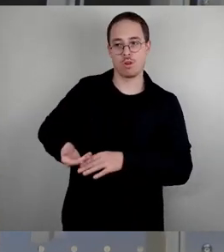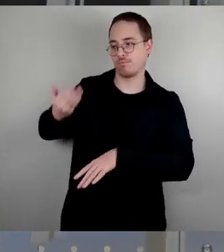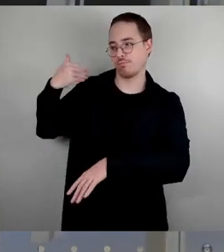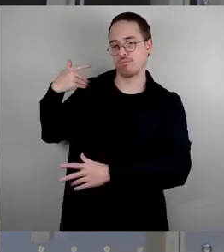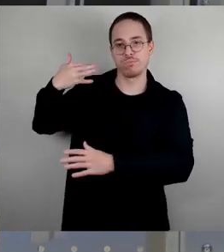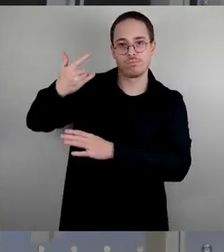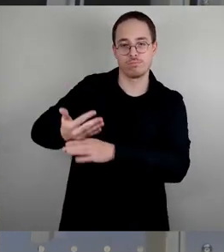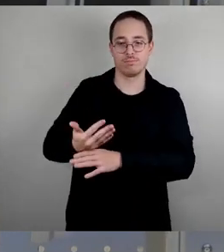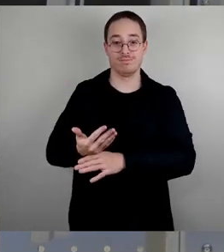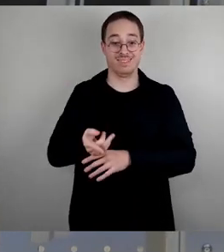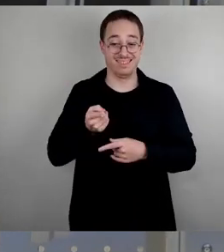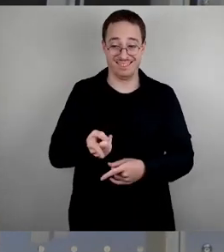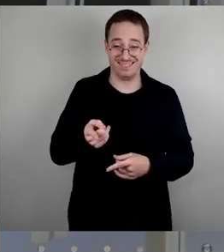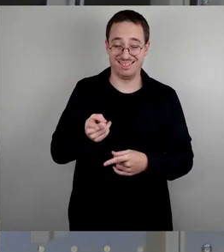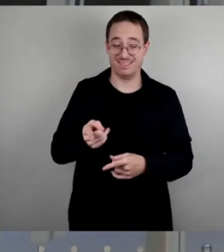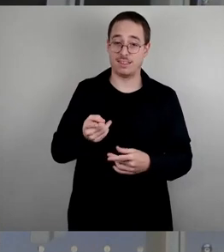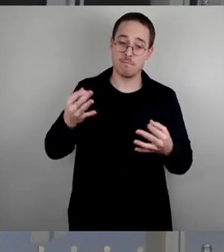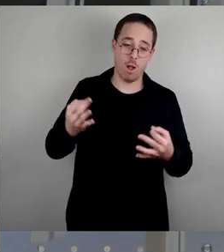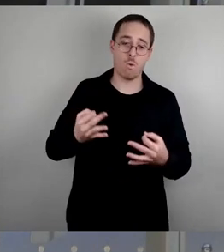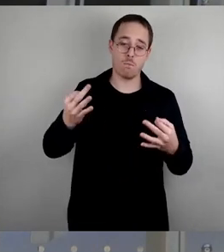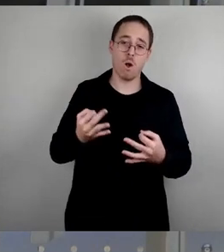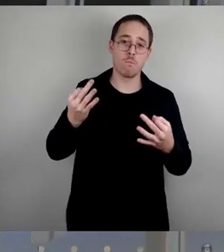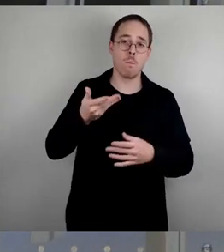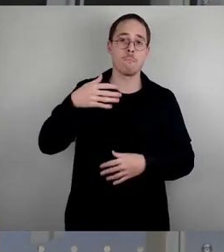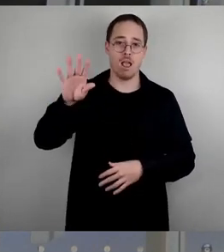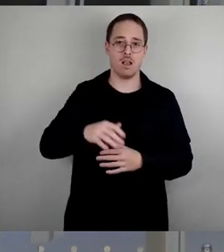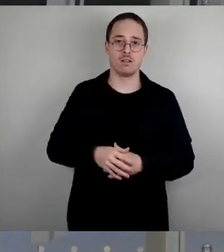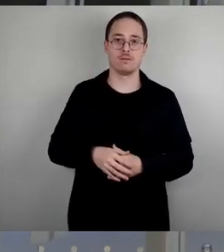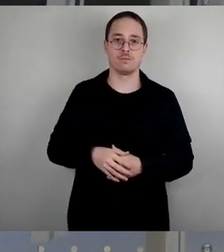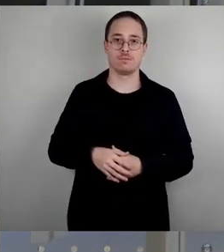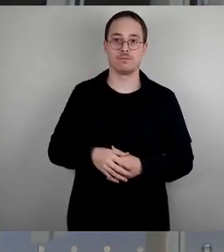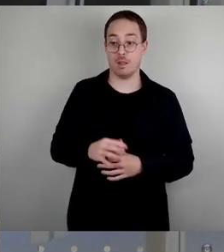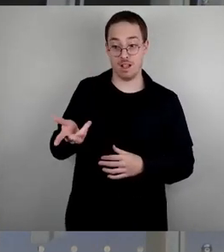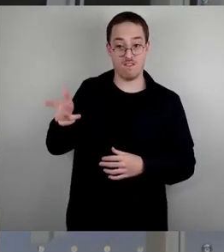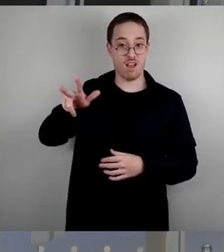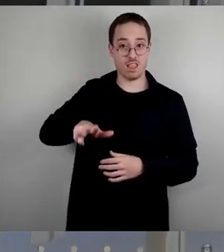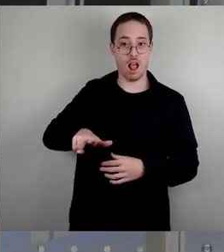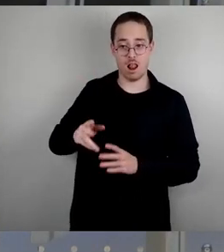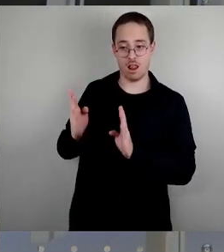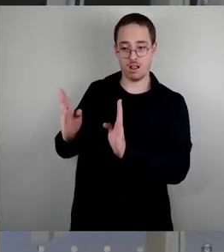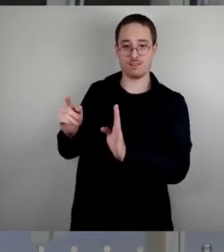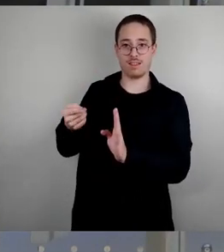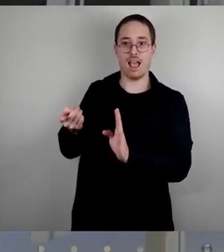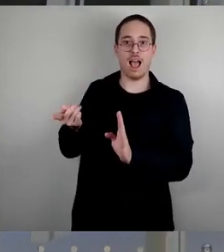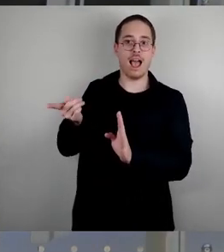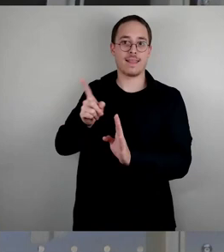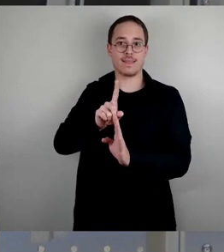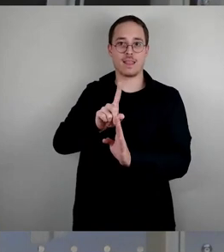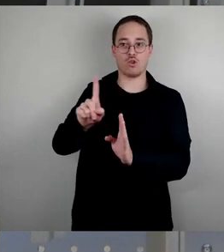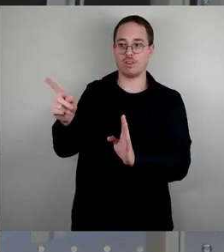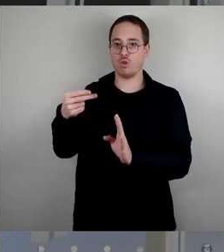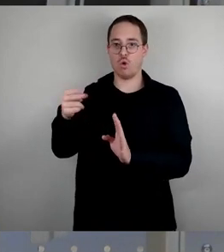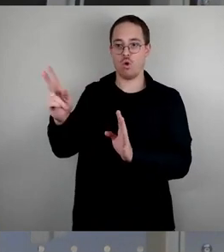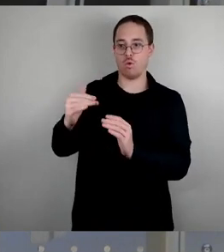und mehr wächst, es ist ungefähr 1000 Euro pro Quartal pro Menschen, dass dieses